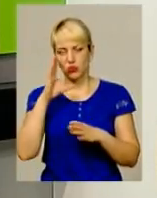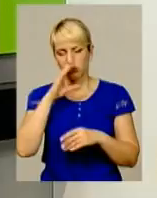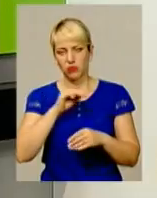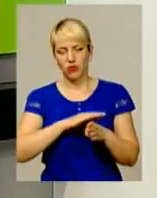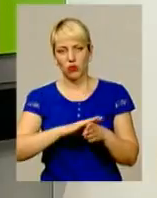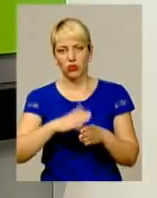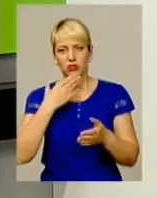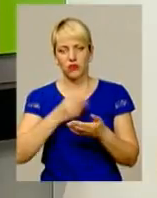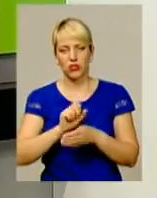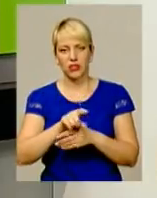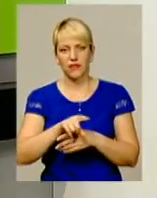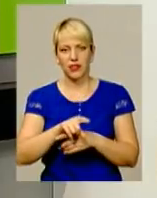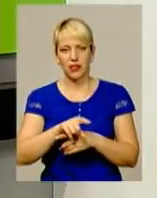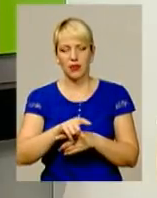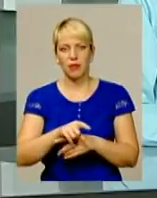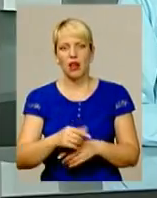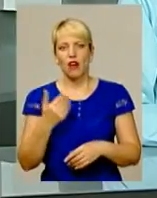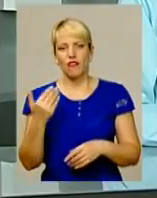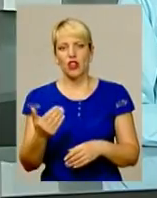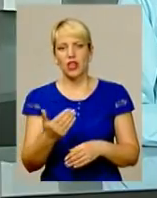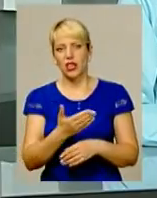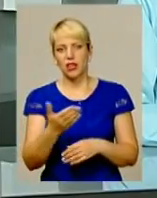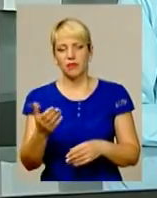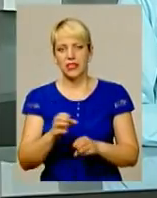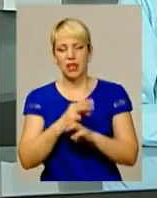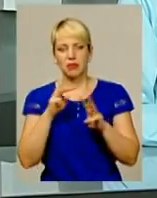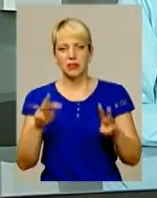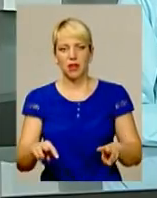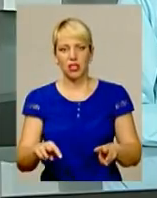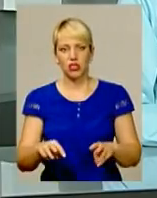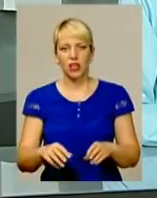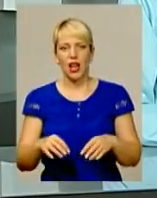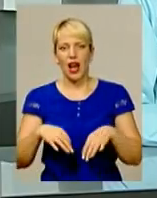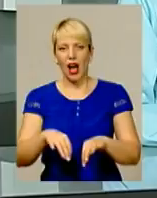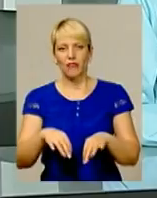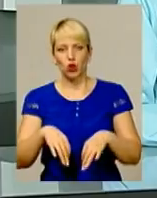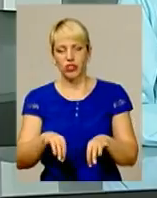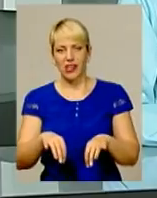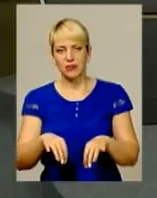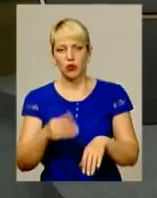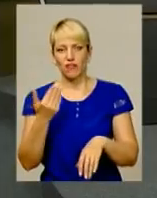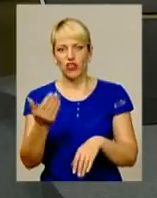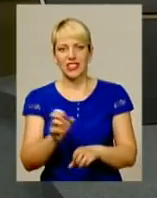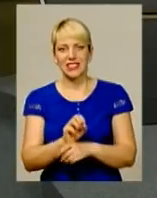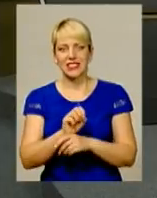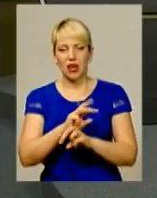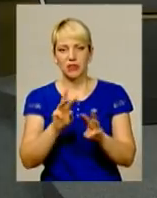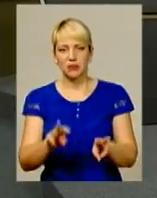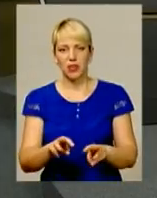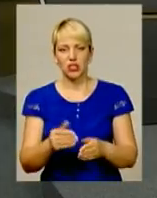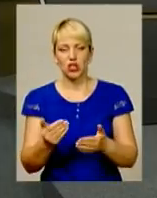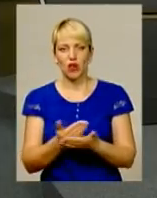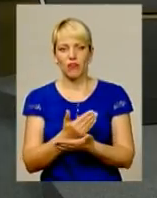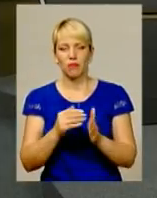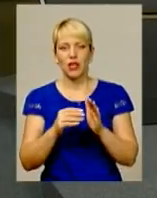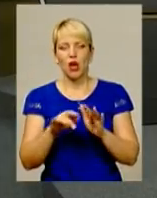виконують свої завдання. Вони забезпечені новим автотранспортом, вони забезпечені новим програмним